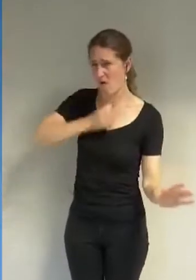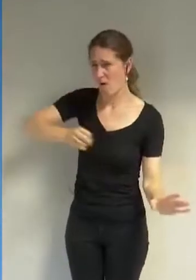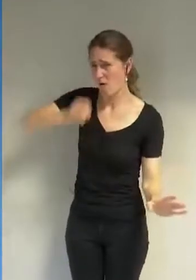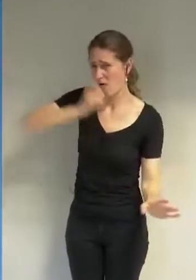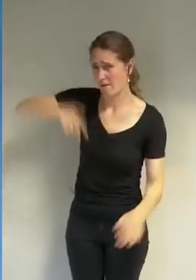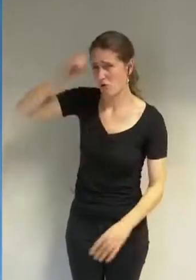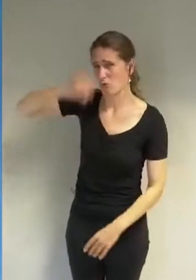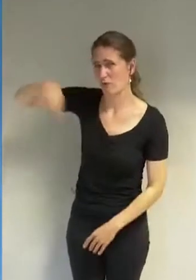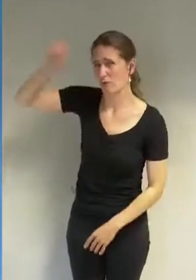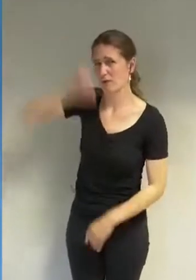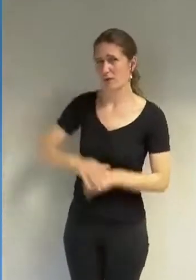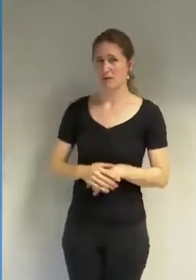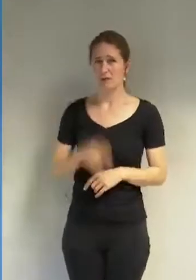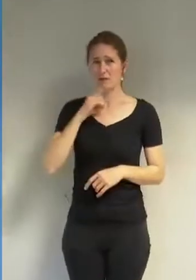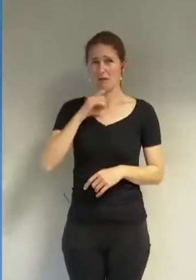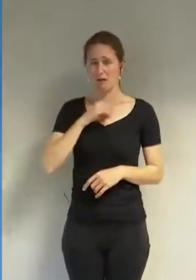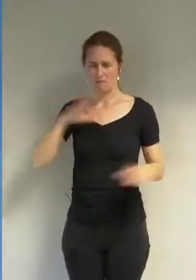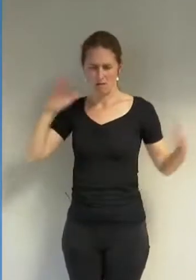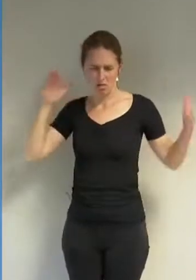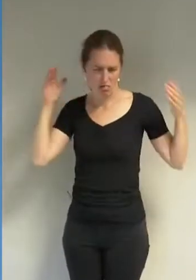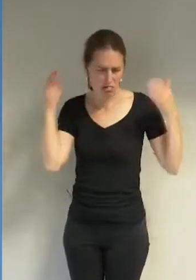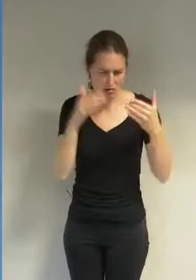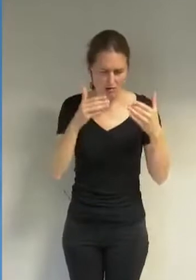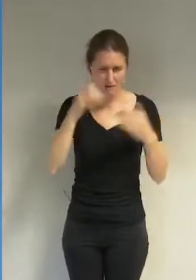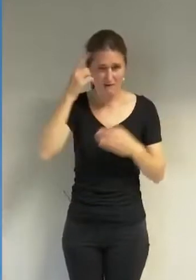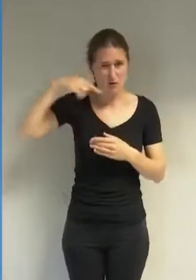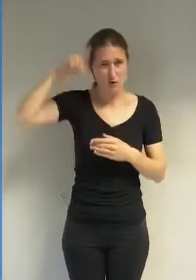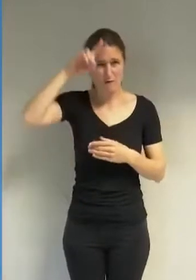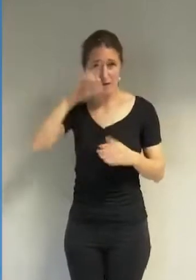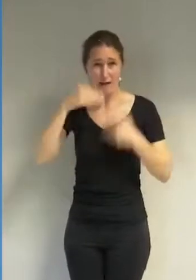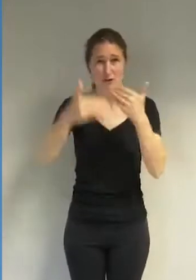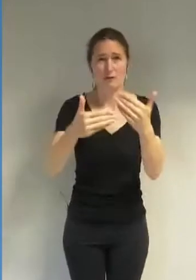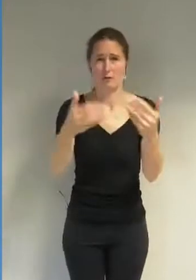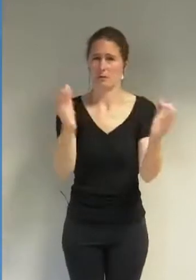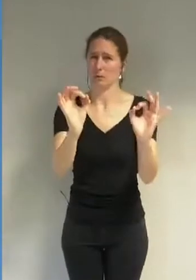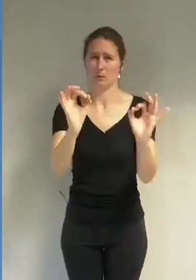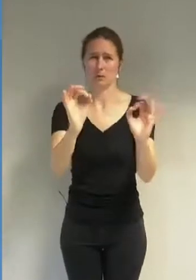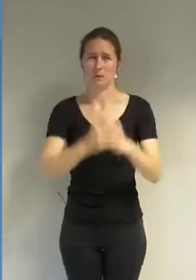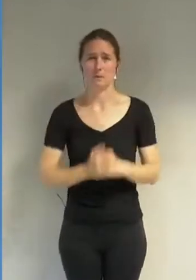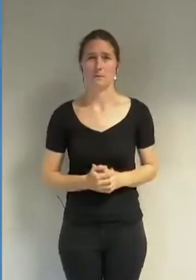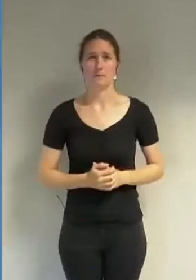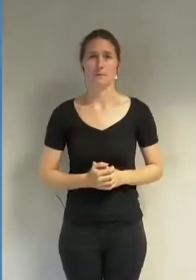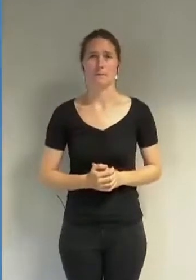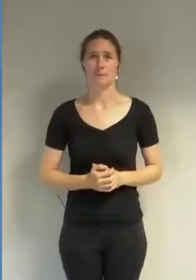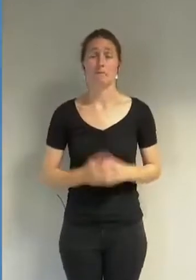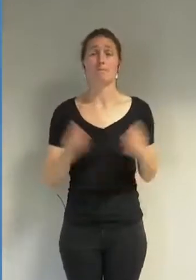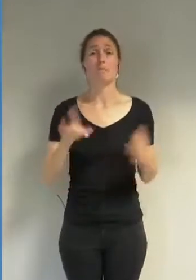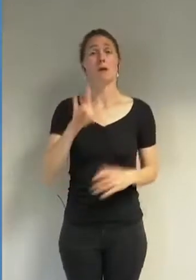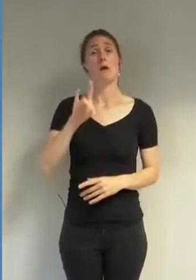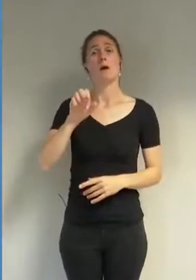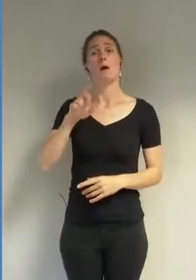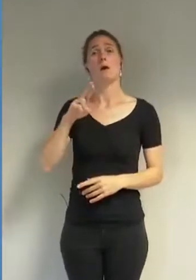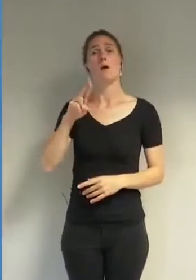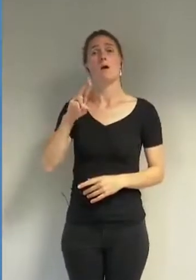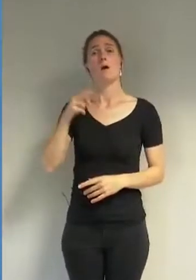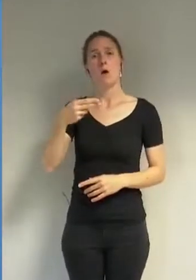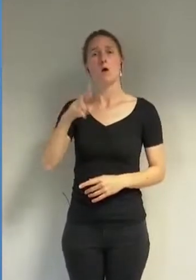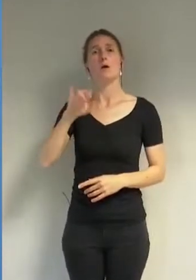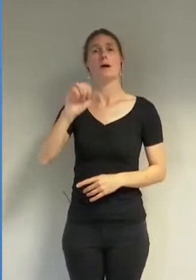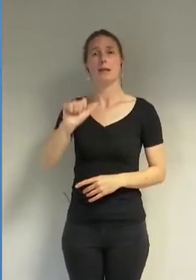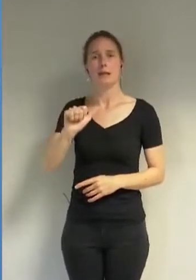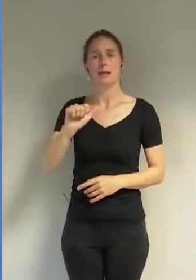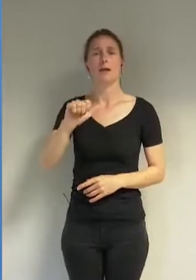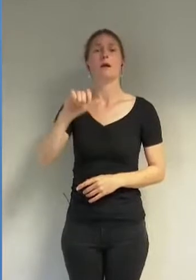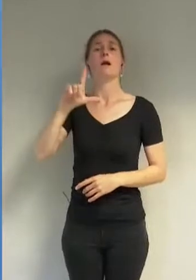'obscurantisme. Henri Lacordaire expliquait en son temps « Sache donc ce qu'il ignore, sache les